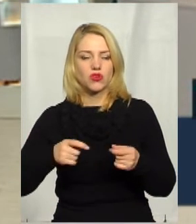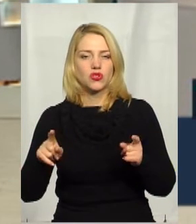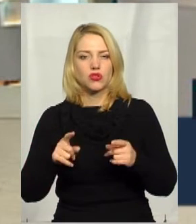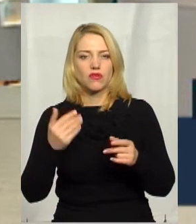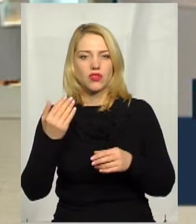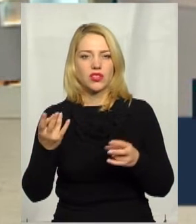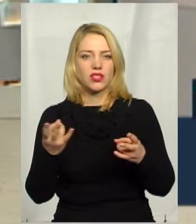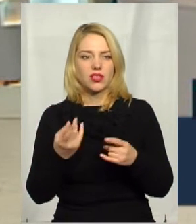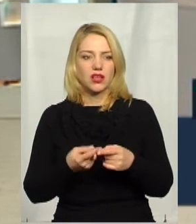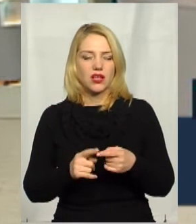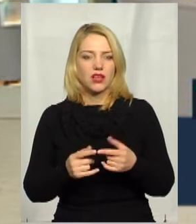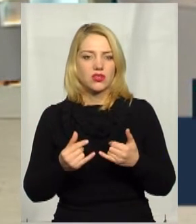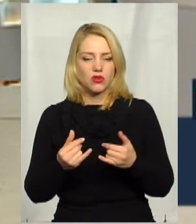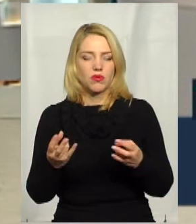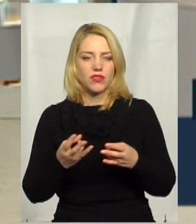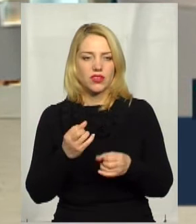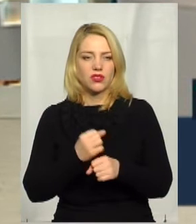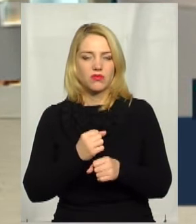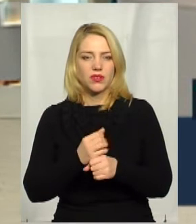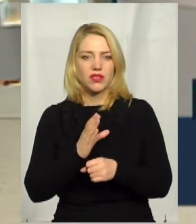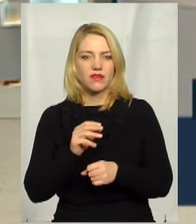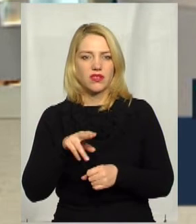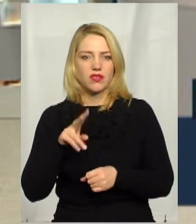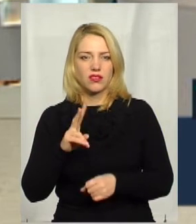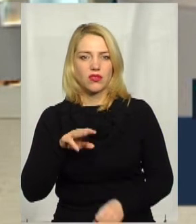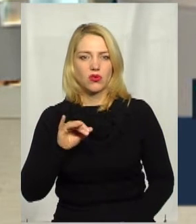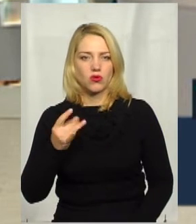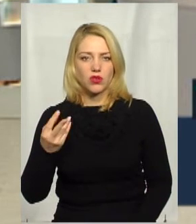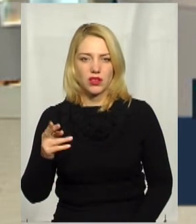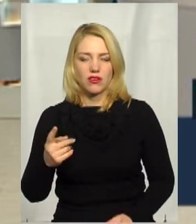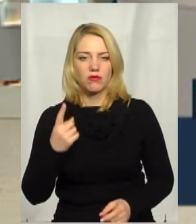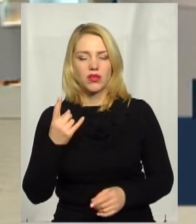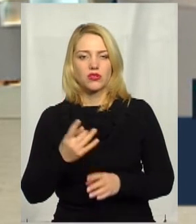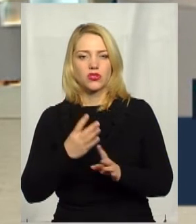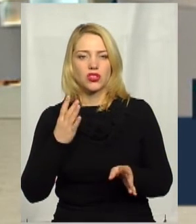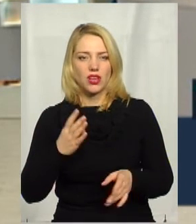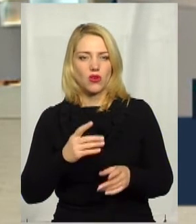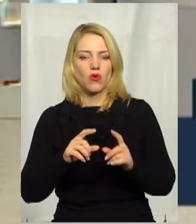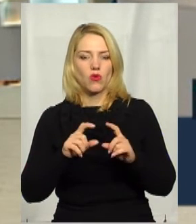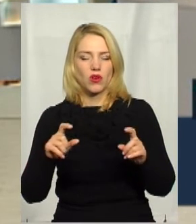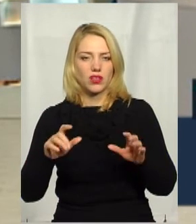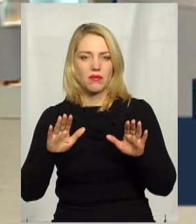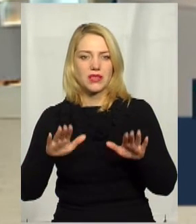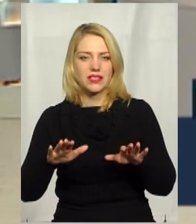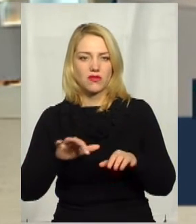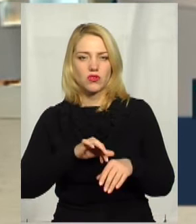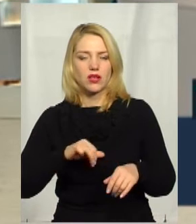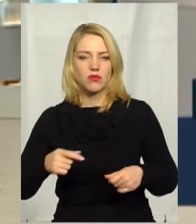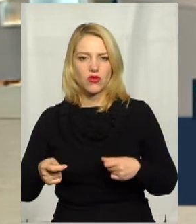мають робити, пані Викторія? В першу чергу, органи місцевого самоврядування повинні